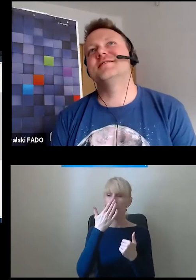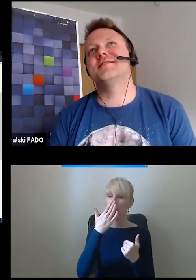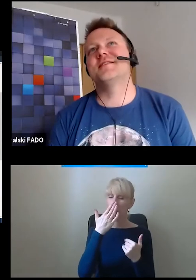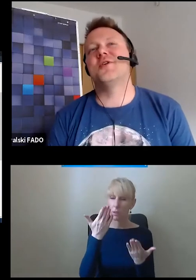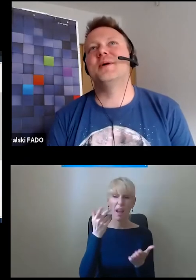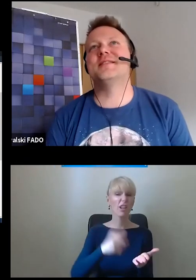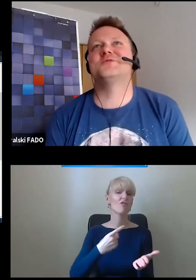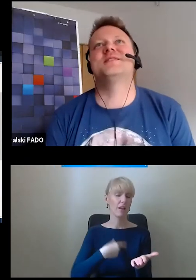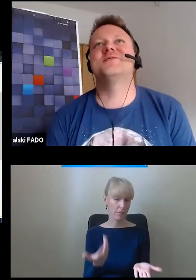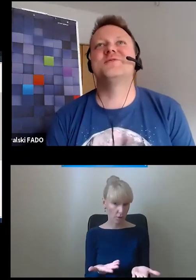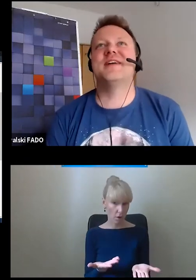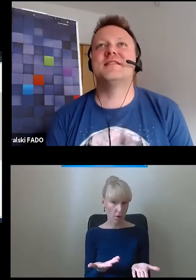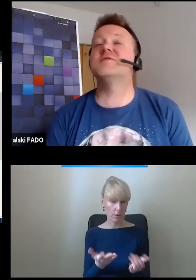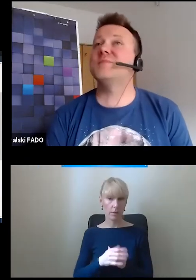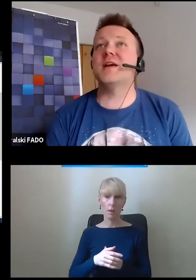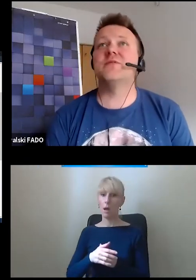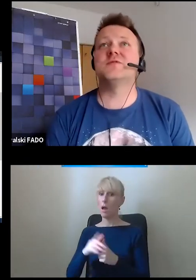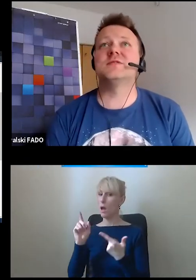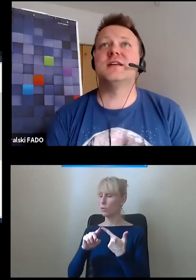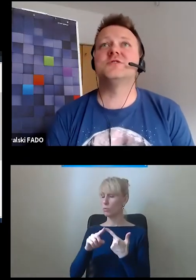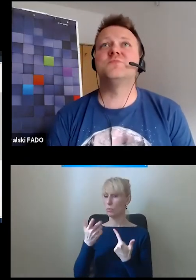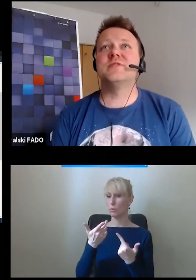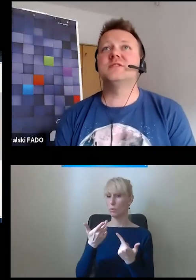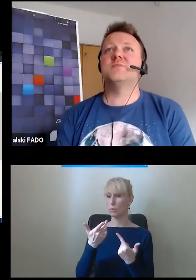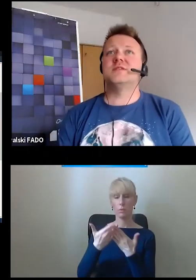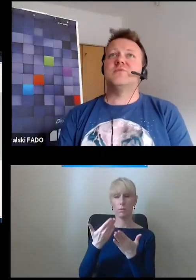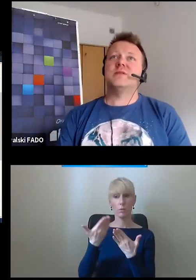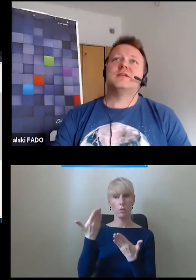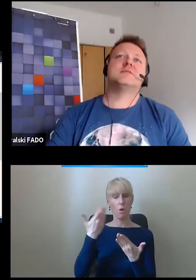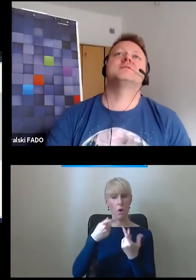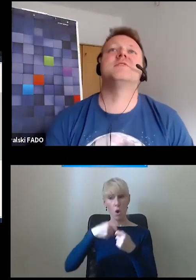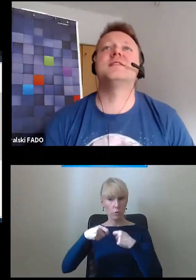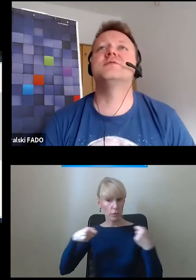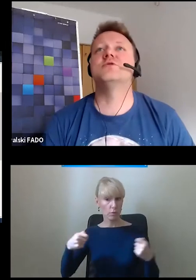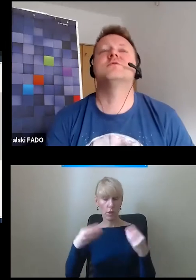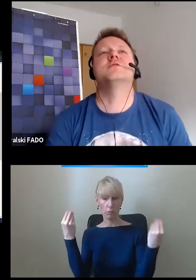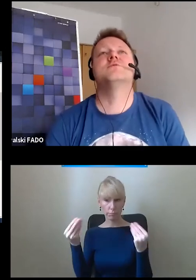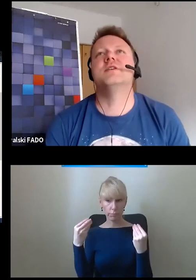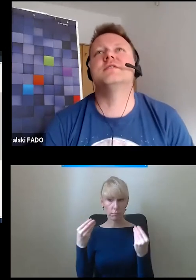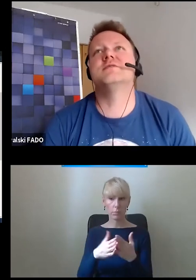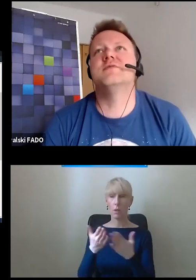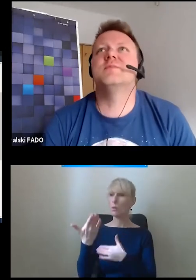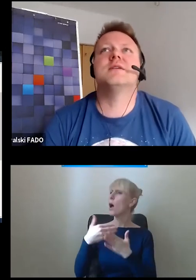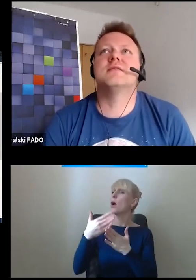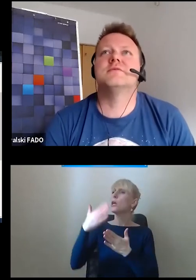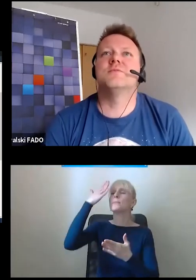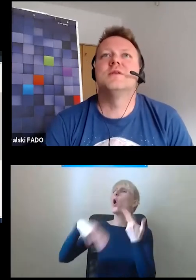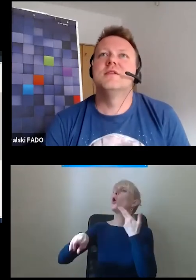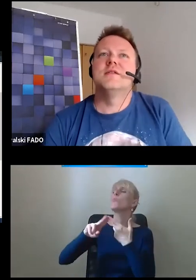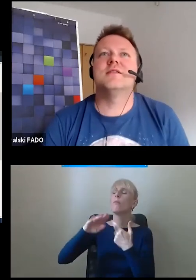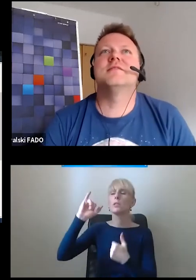I komentarz Pani Honoraty. Wspaniałe rozwiązania. Czy prowadzicie Państwo badania satysfakcji użytkowników? Jaki jest feedback,